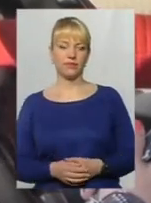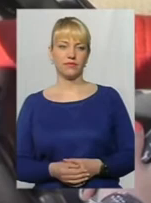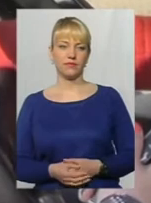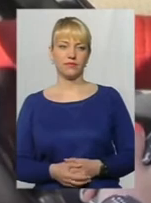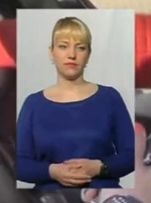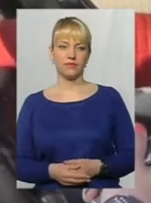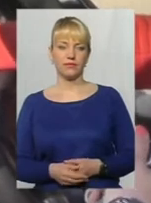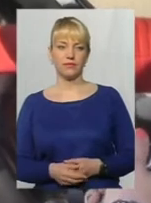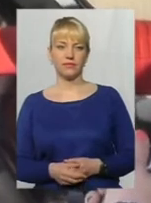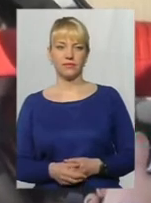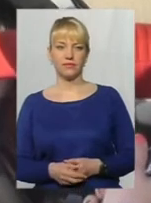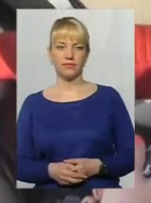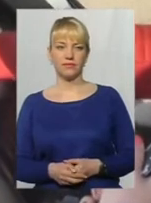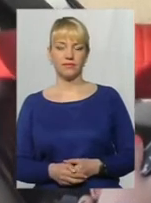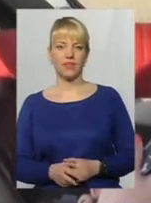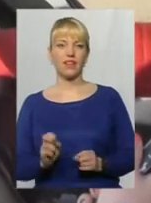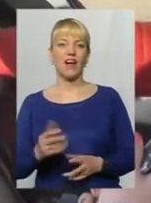Як вам ще пояснити?